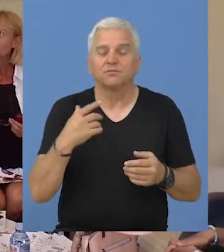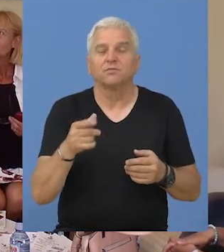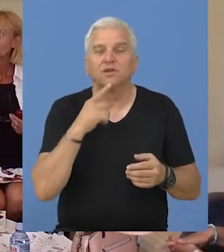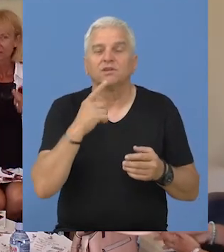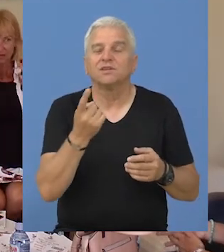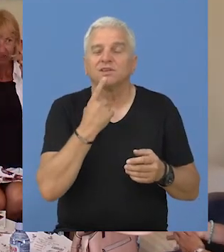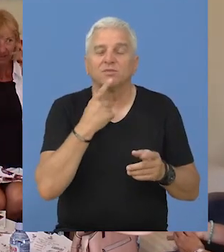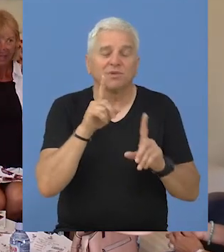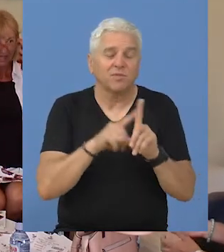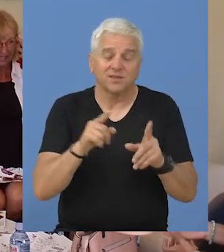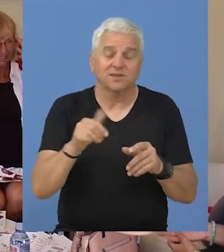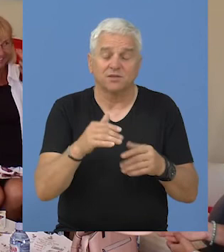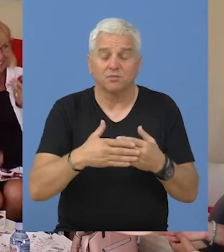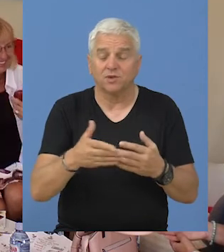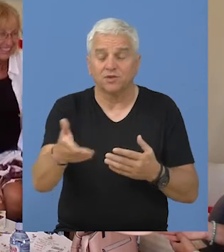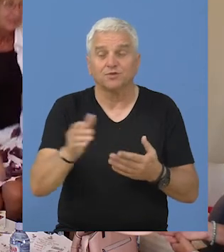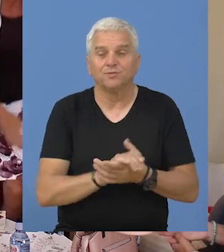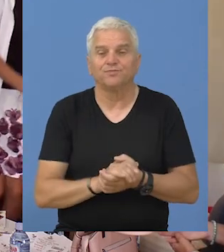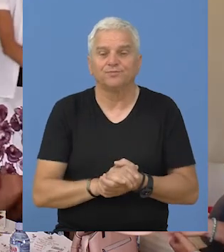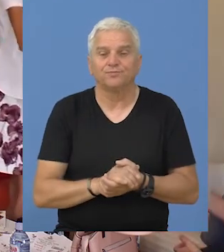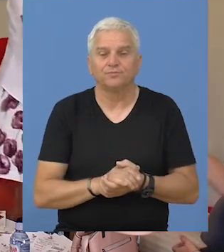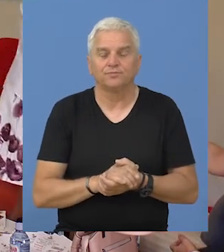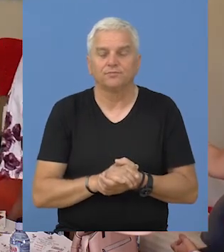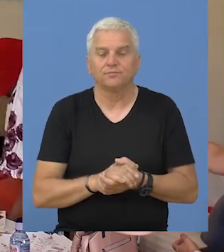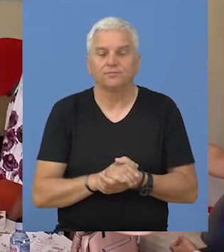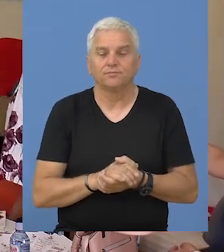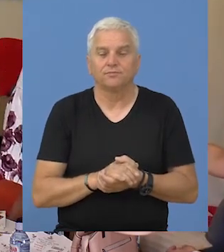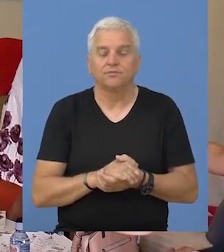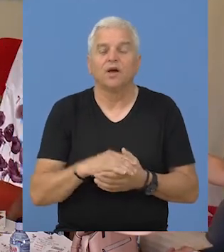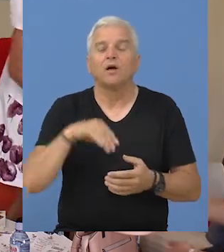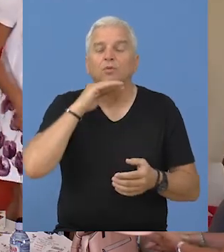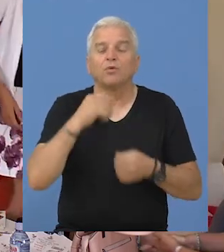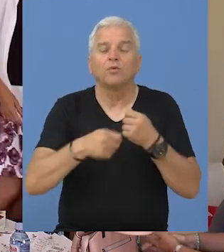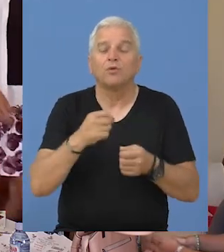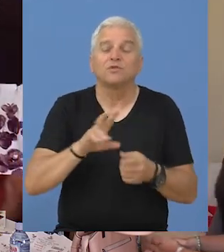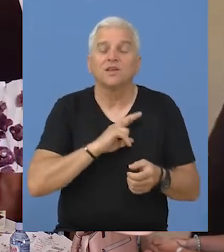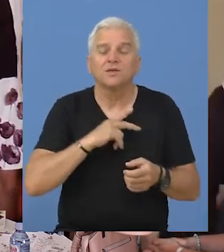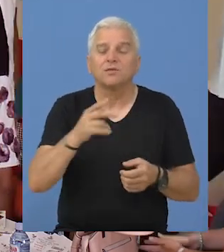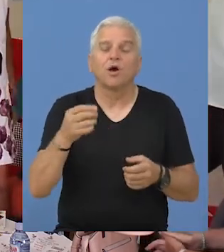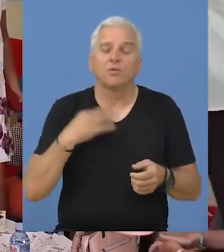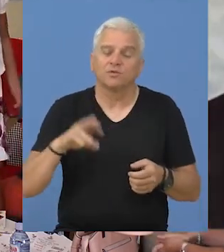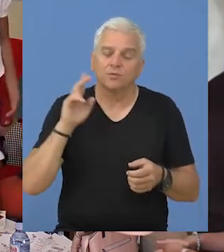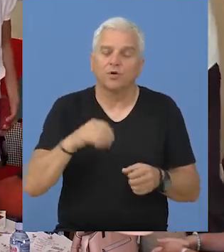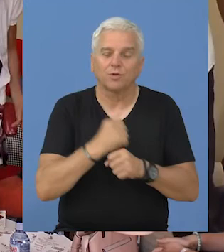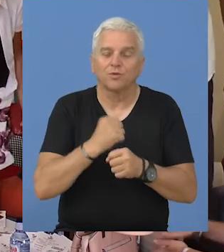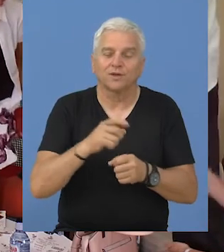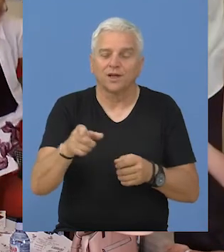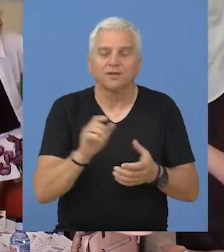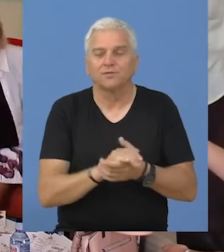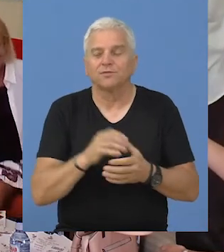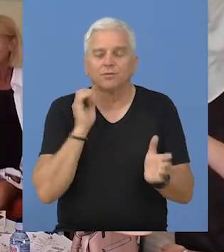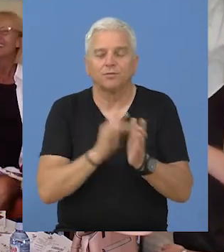9. septembar je u pitanju, tako da puno posla ima i već moramo. Moramo da